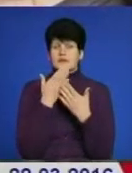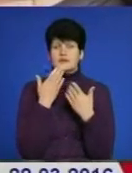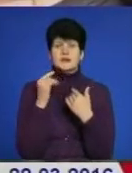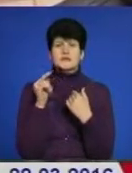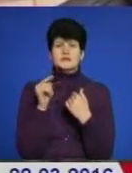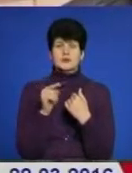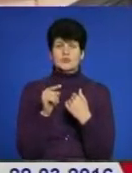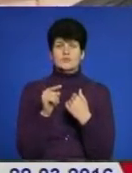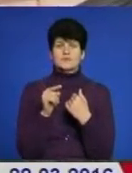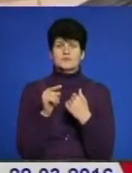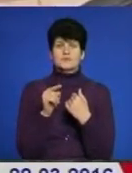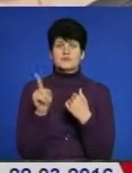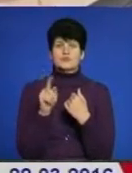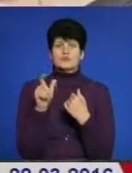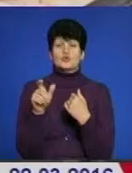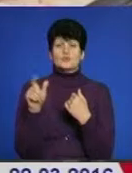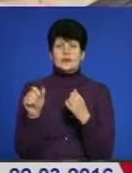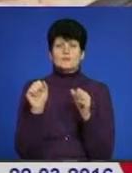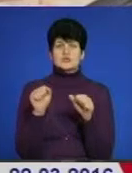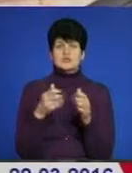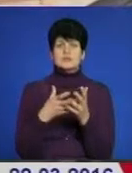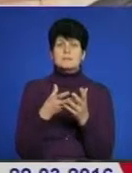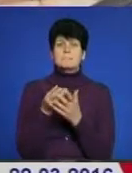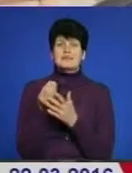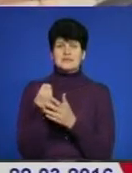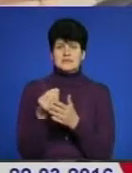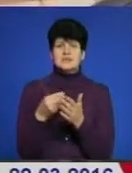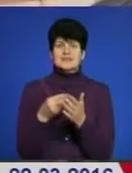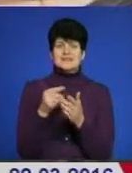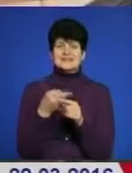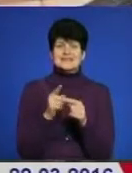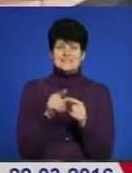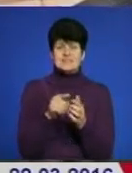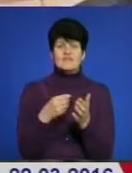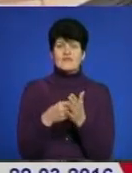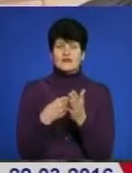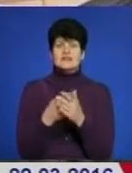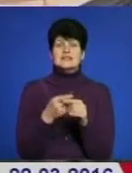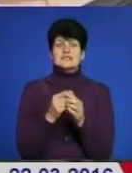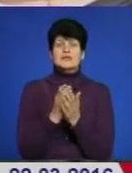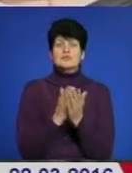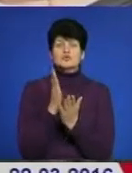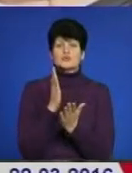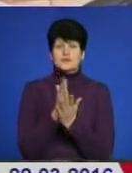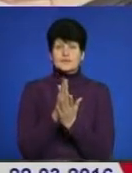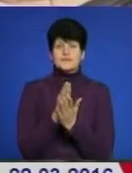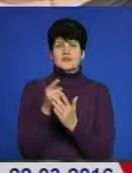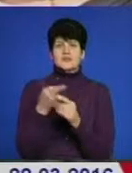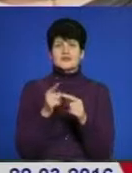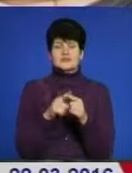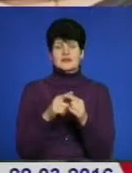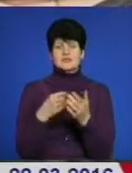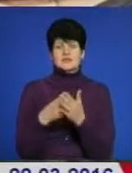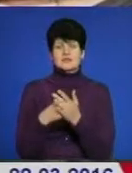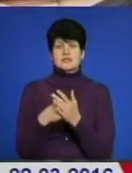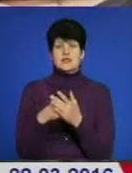щоб людей можливості платити ці вартості, цих послуг, що є, і вартості палива.